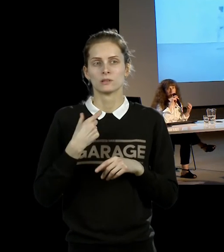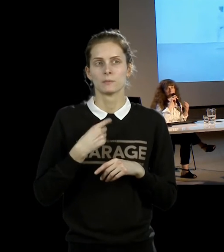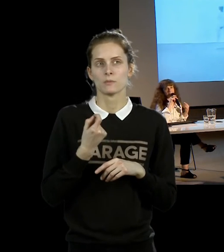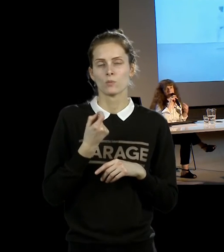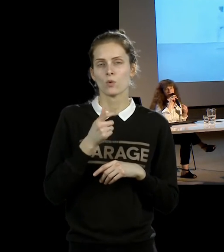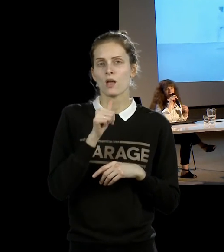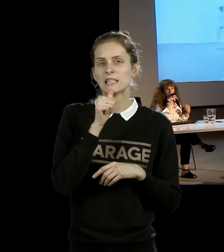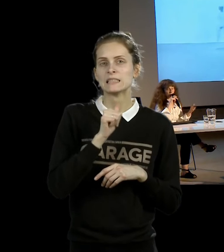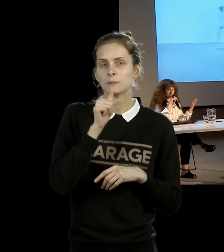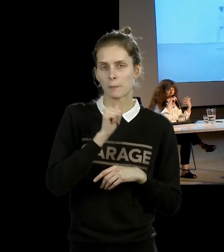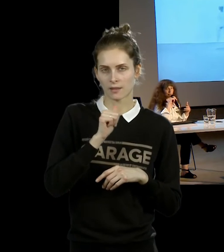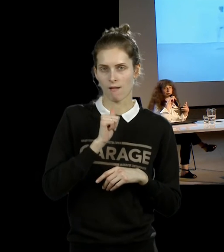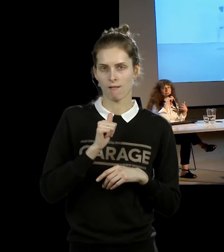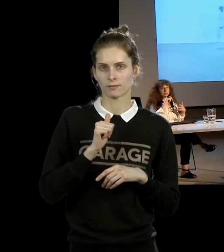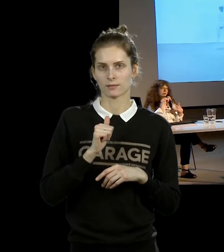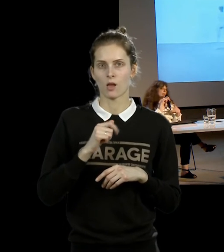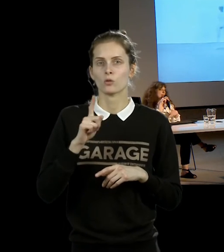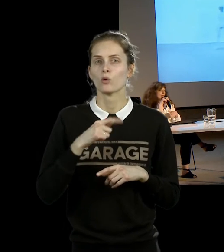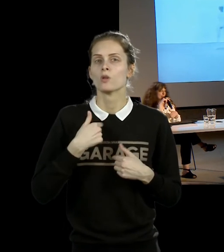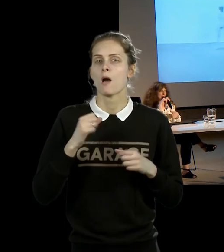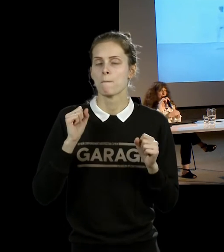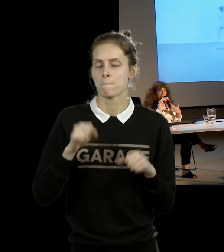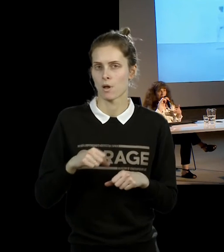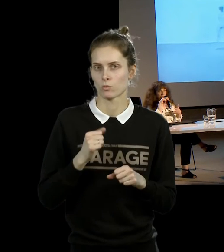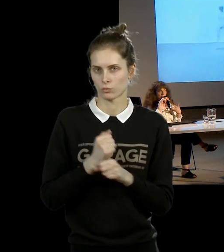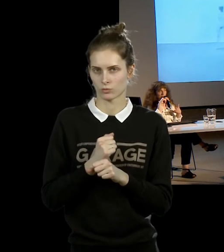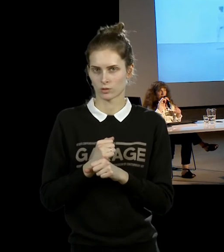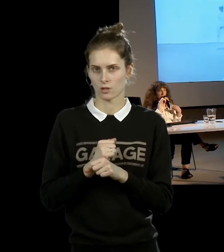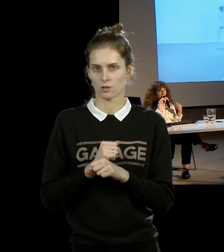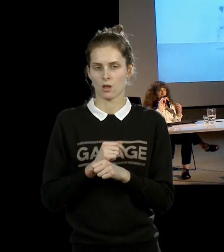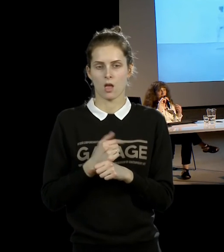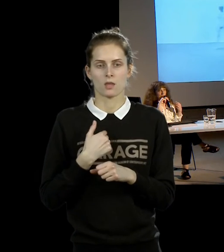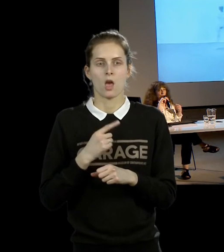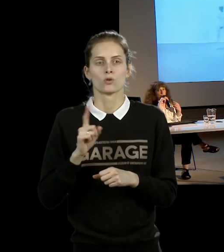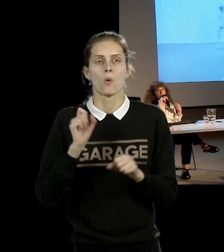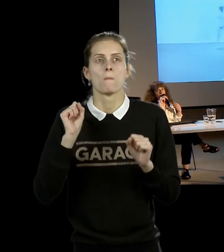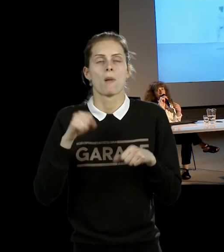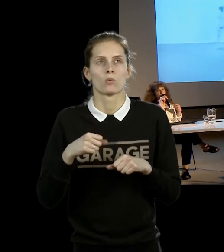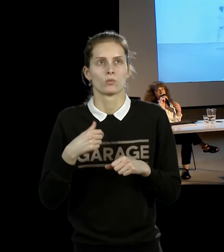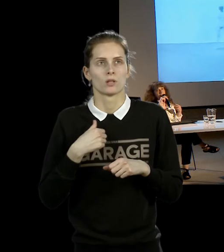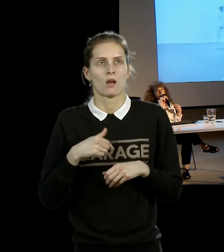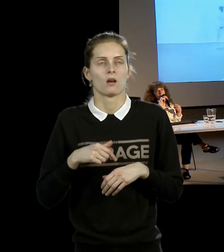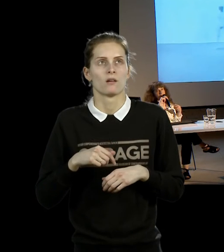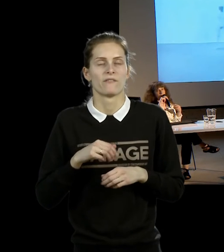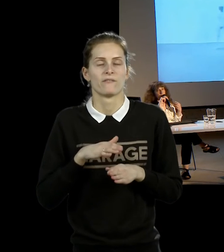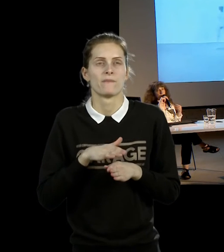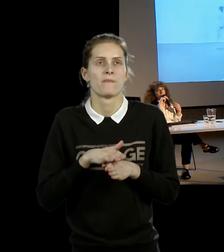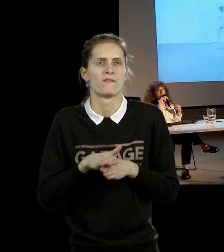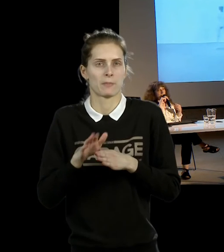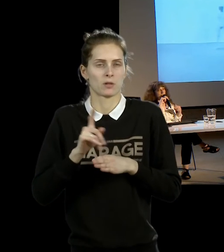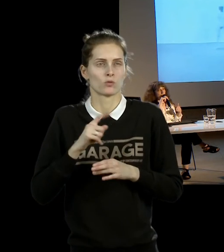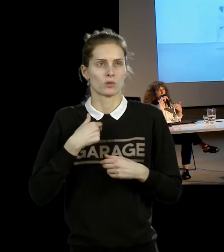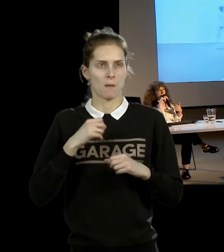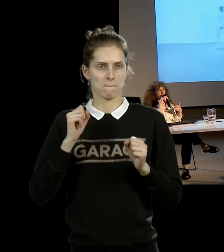что я, Марина Абрамович, могу с собой сделать, что я могу выдержать, испытание того, что может выдержать тело. В чем